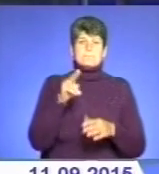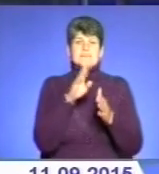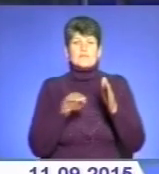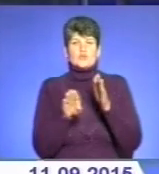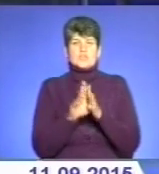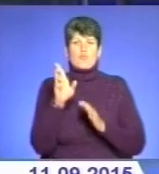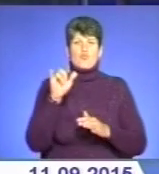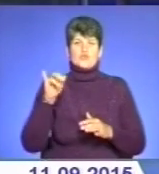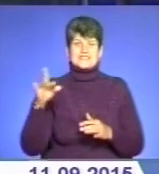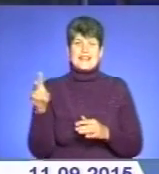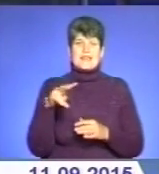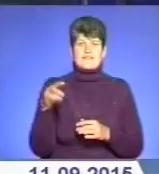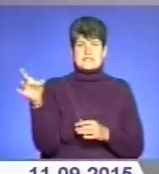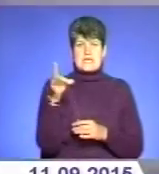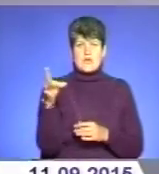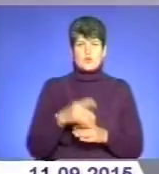та Лановецькому районах.